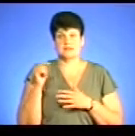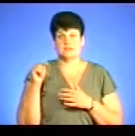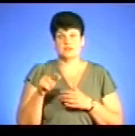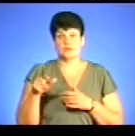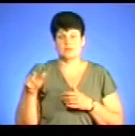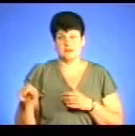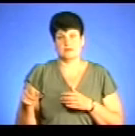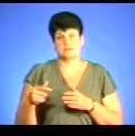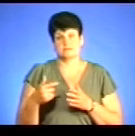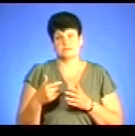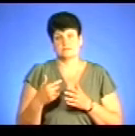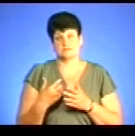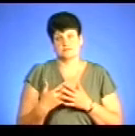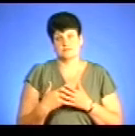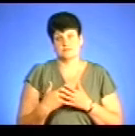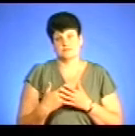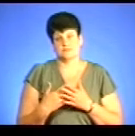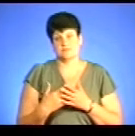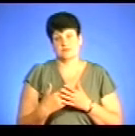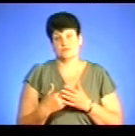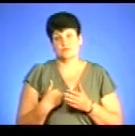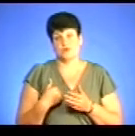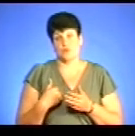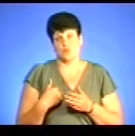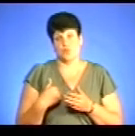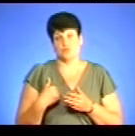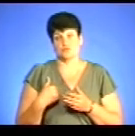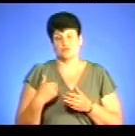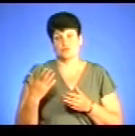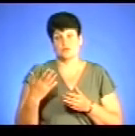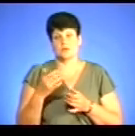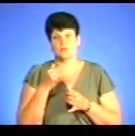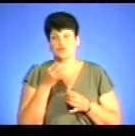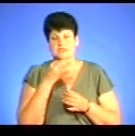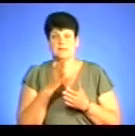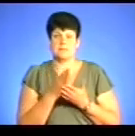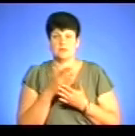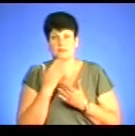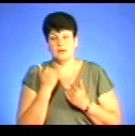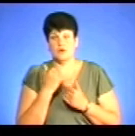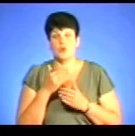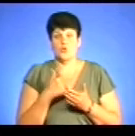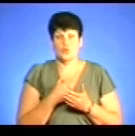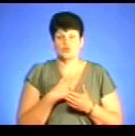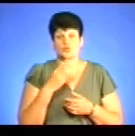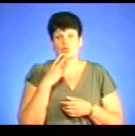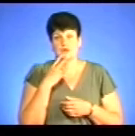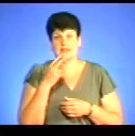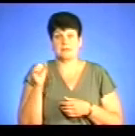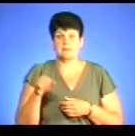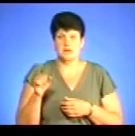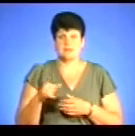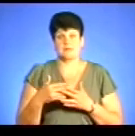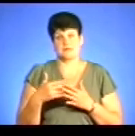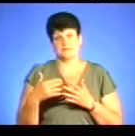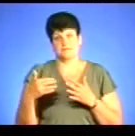не мають, а хочуть, скажімо так, не можуть, як там мають, хочуть або курити, або пиво, або щось. І ми